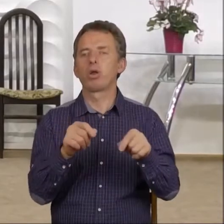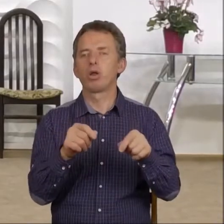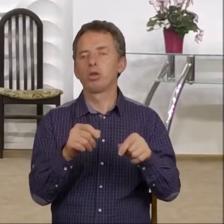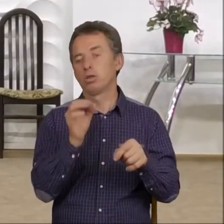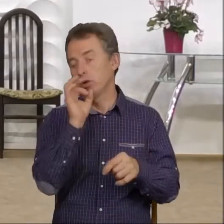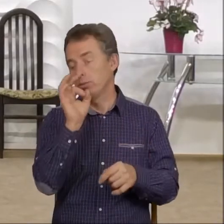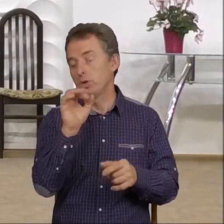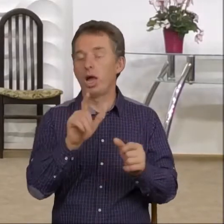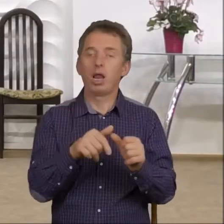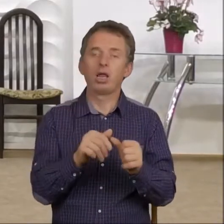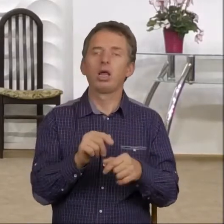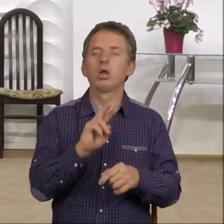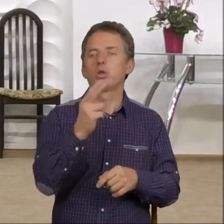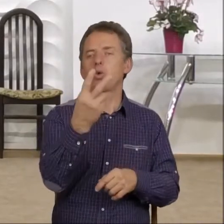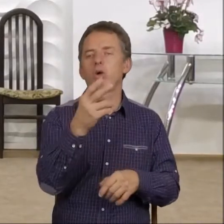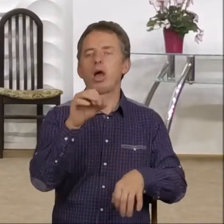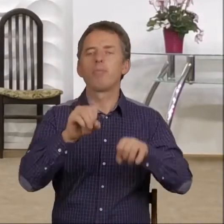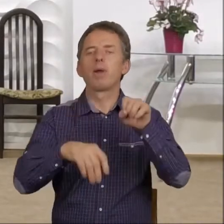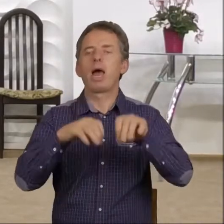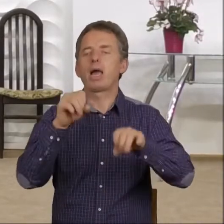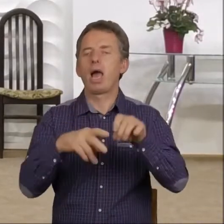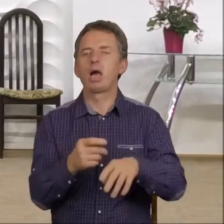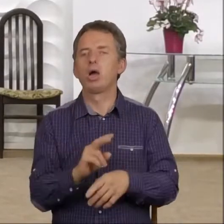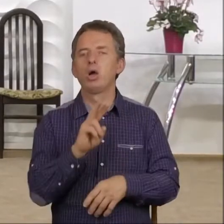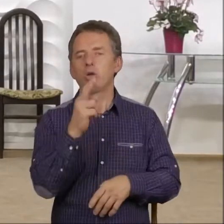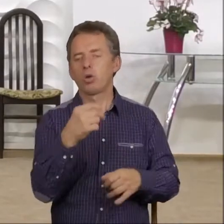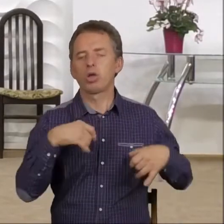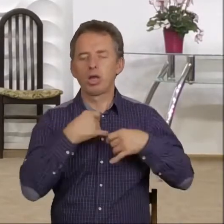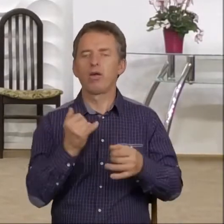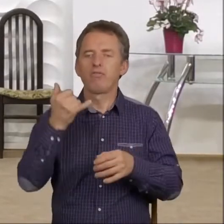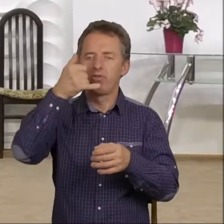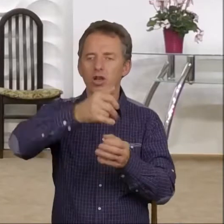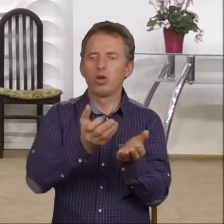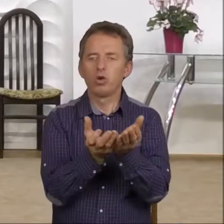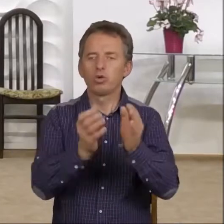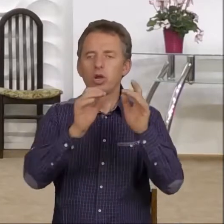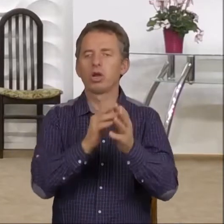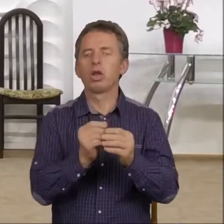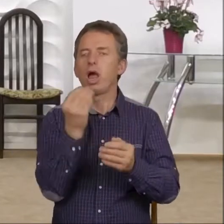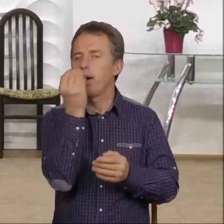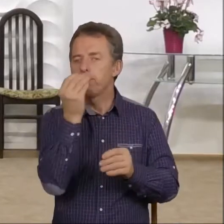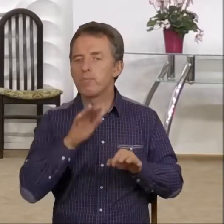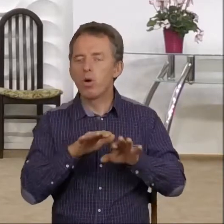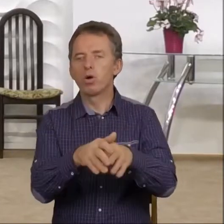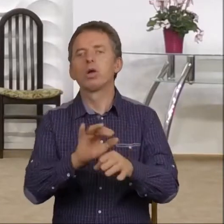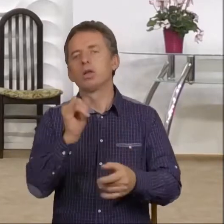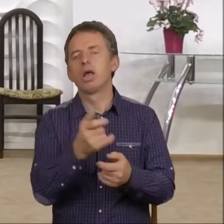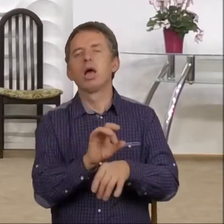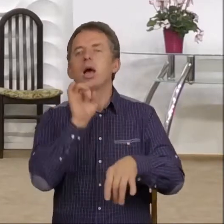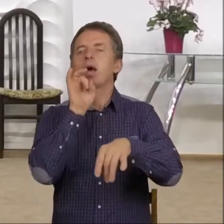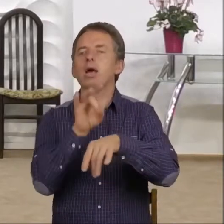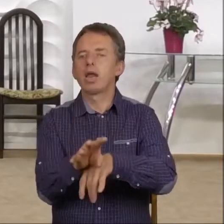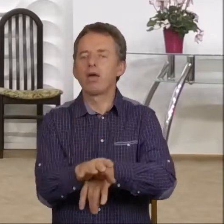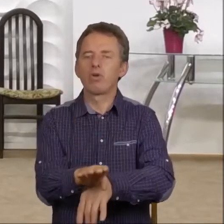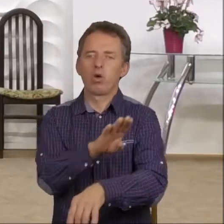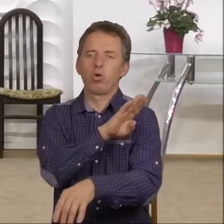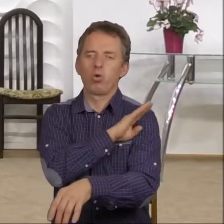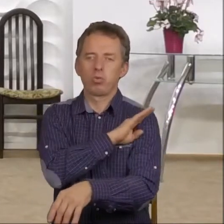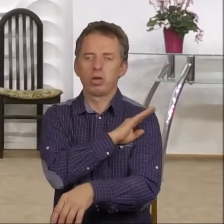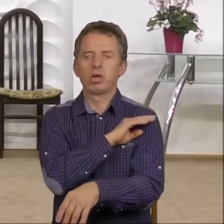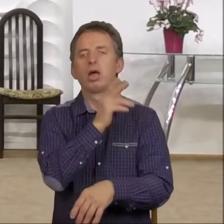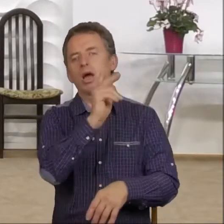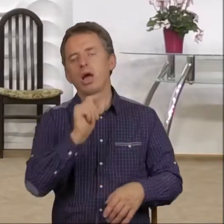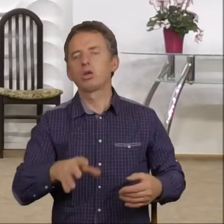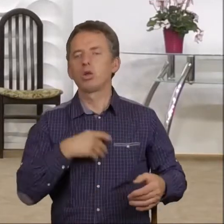ale przejdźmy do drugiej plagi. Drugi anioł wylał swoją czaszę na morze i stało się jakby krew umarłego, a każda